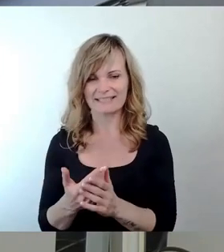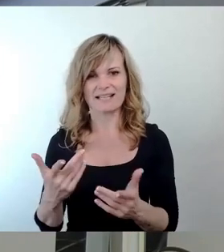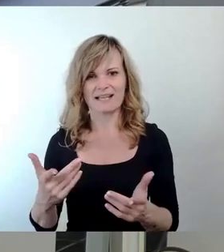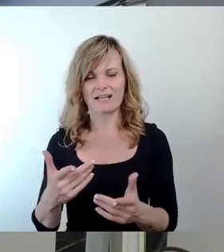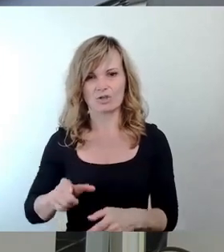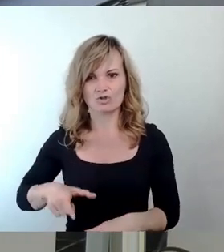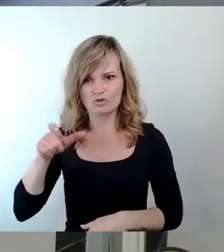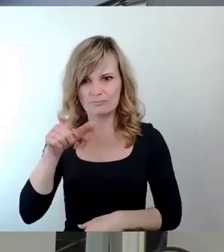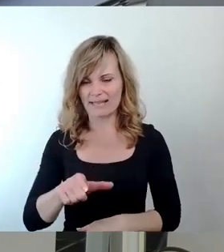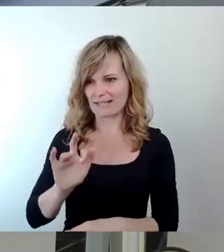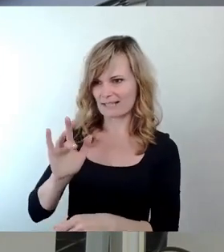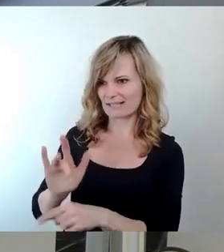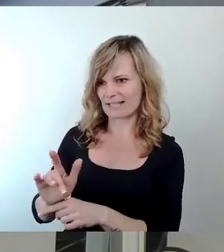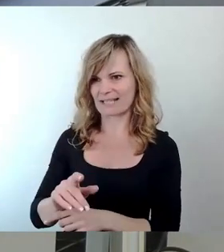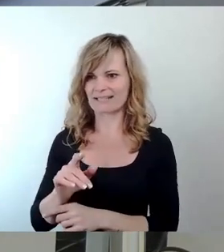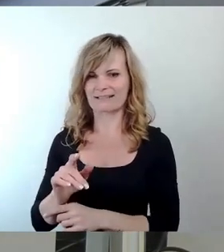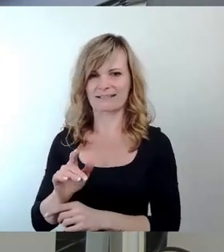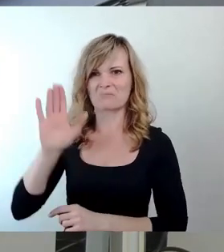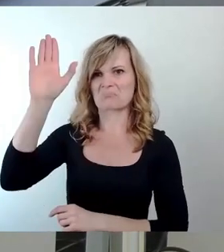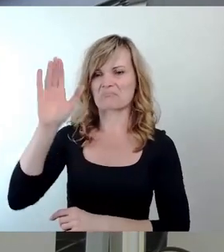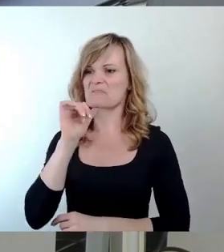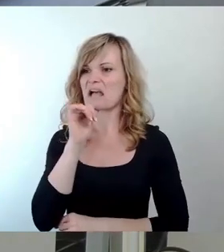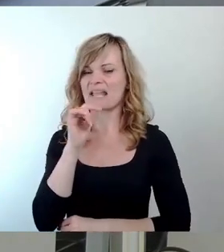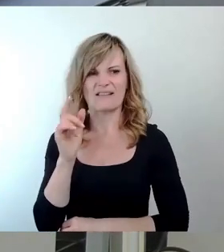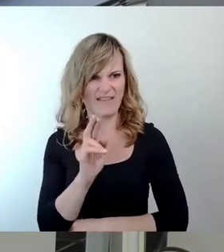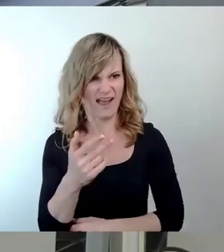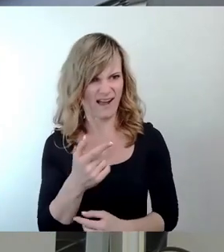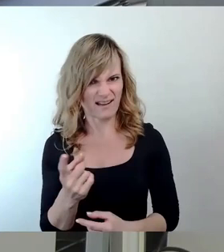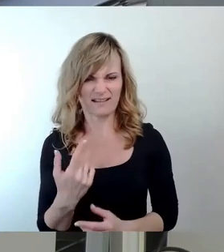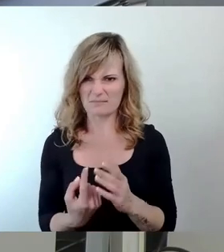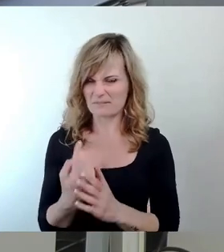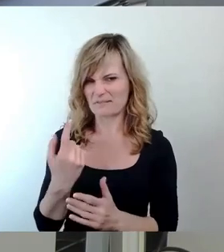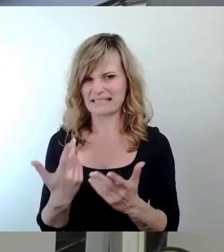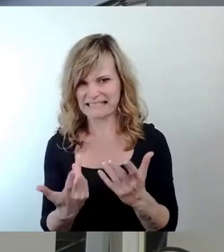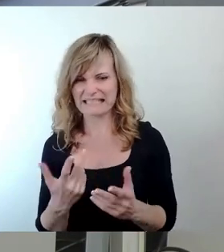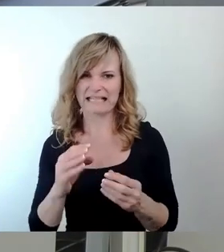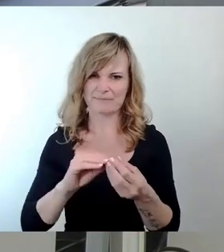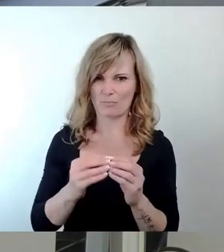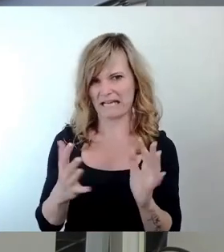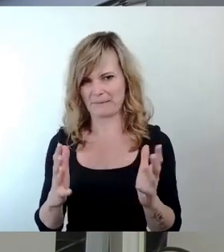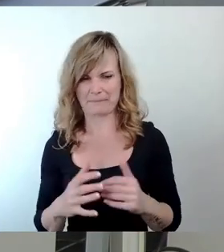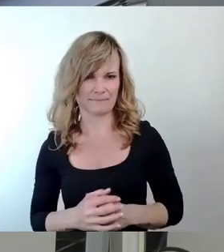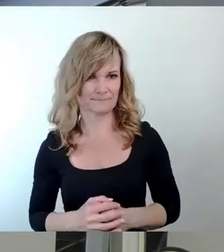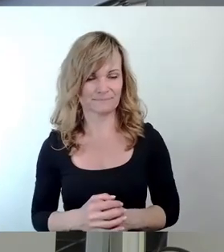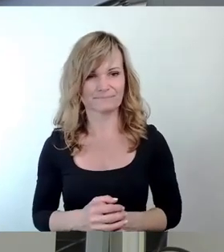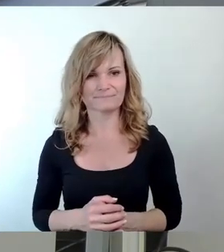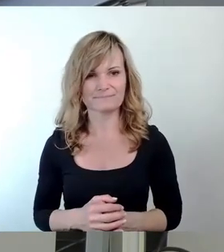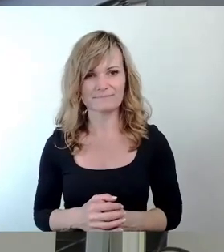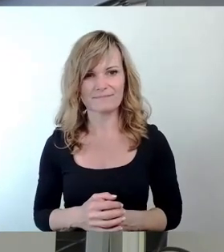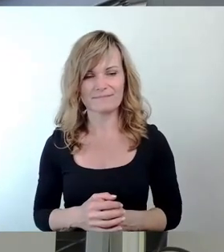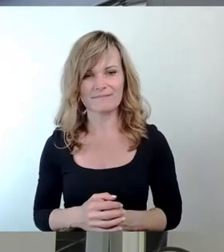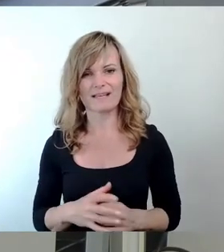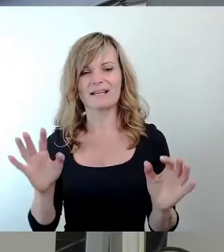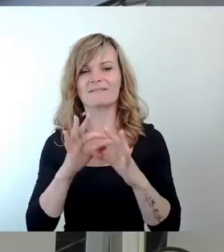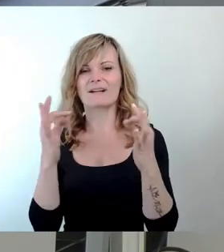eigentlich stimmen? Das wäre, und das ist hochproblematisch. Der Umgang mit Familie Arnold